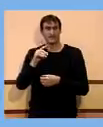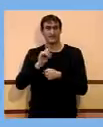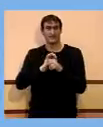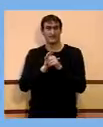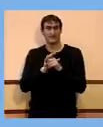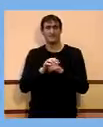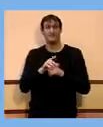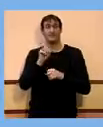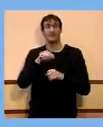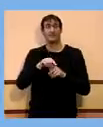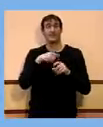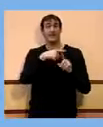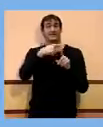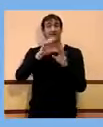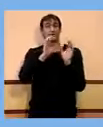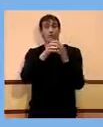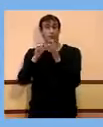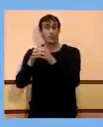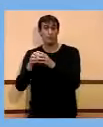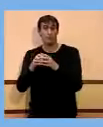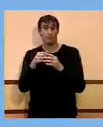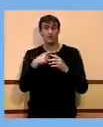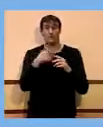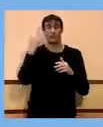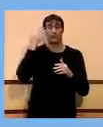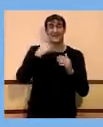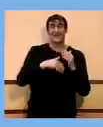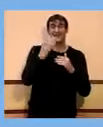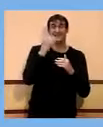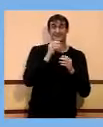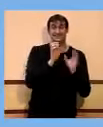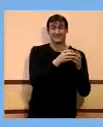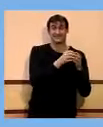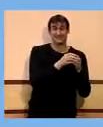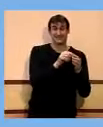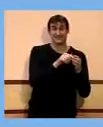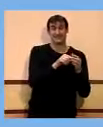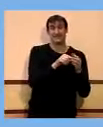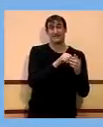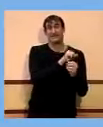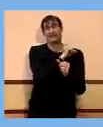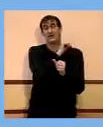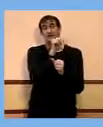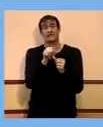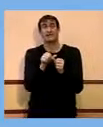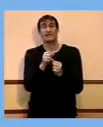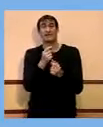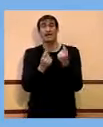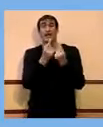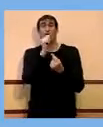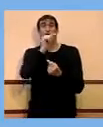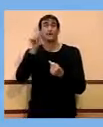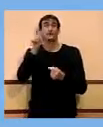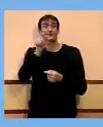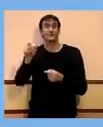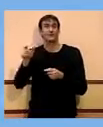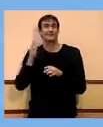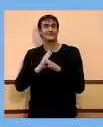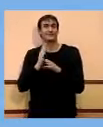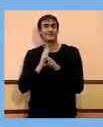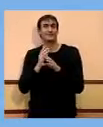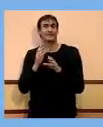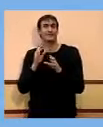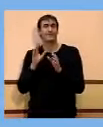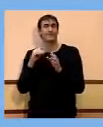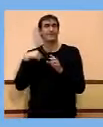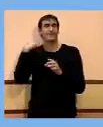han estat iniciat des de l'inici i que d'alguna manera, doncs, algunes persones sempre s'incorporen perquè